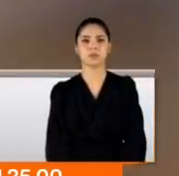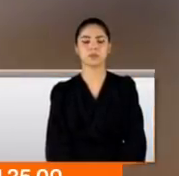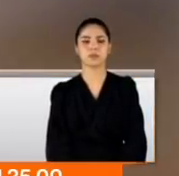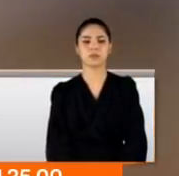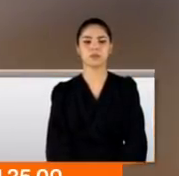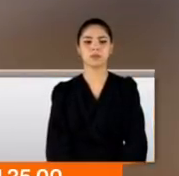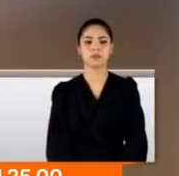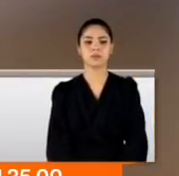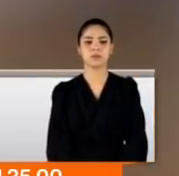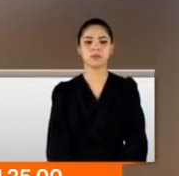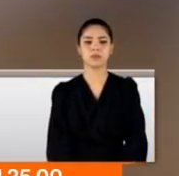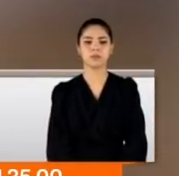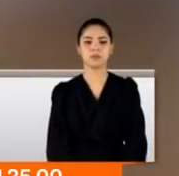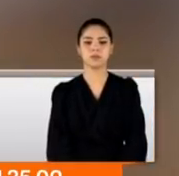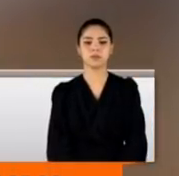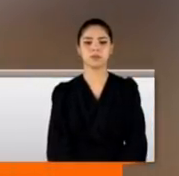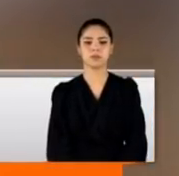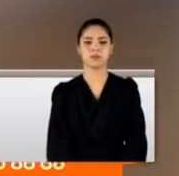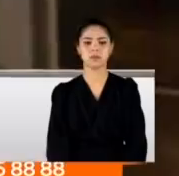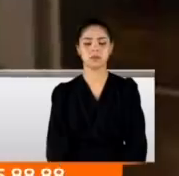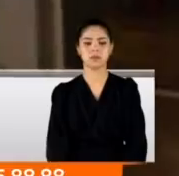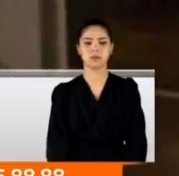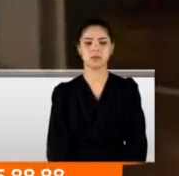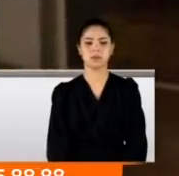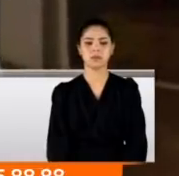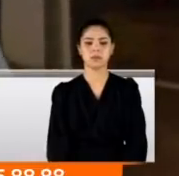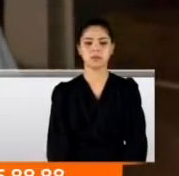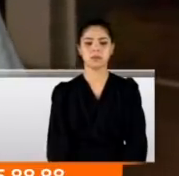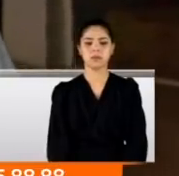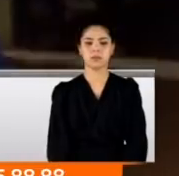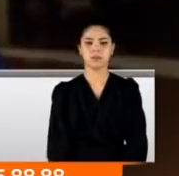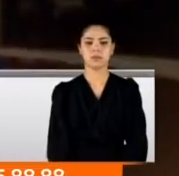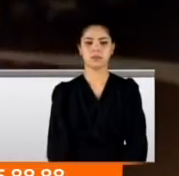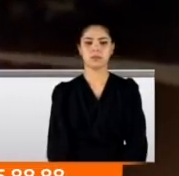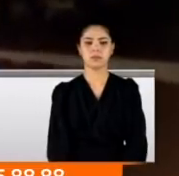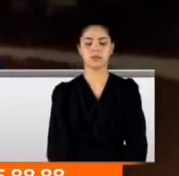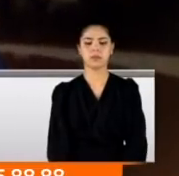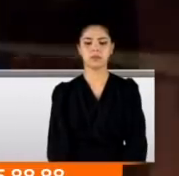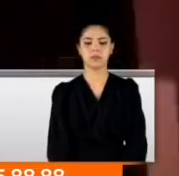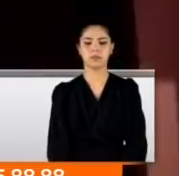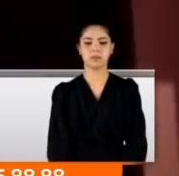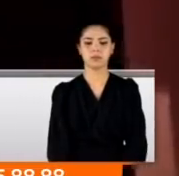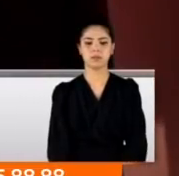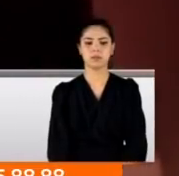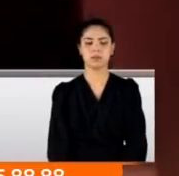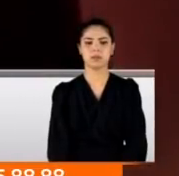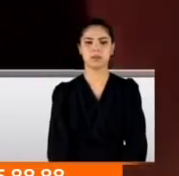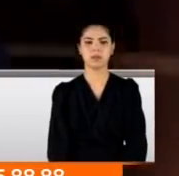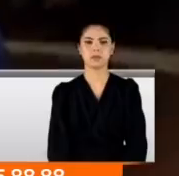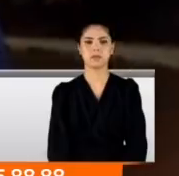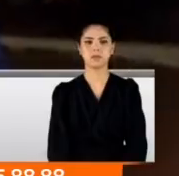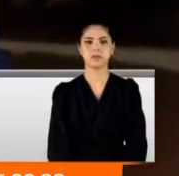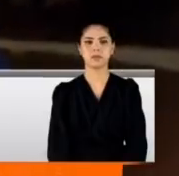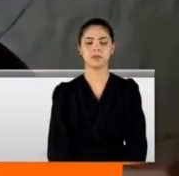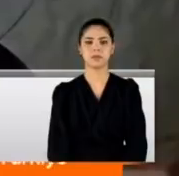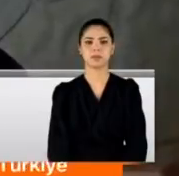Ne oluyor dep? Bismillahirrahmanirrahim. 60 yaşındayım böyle bir şey görmedik yani. Kalecik'te olan depremlerin içerisinde en